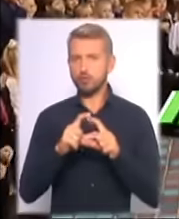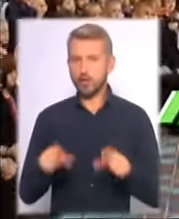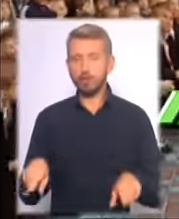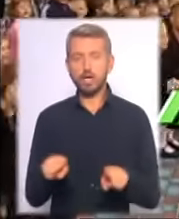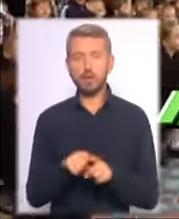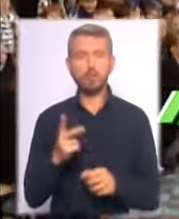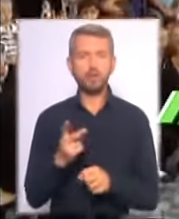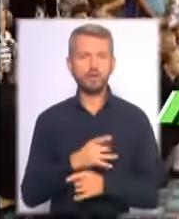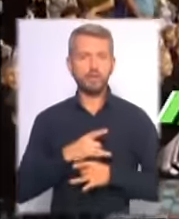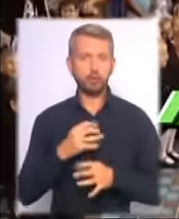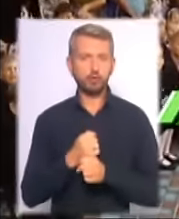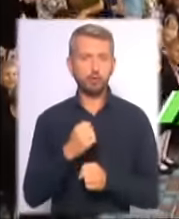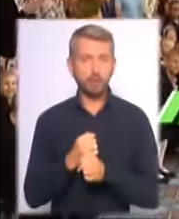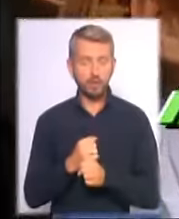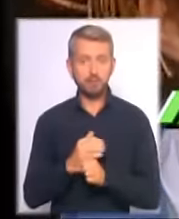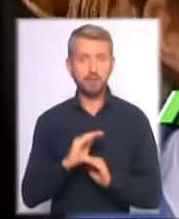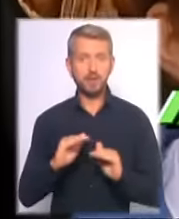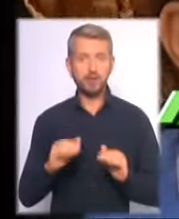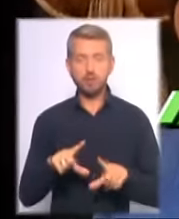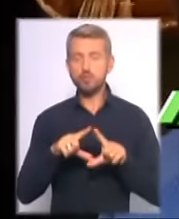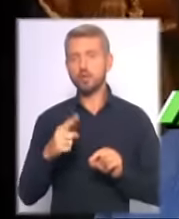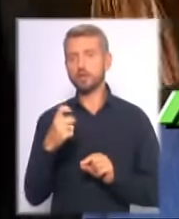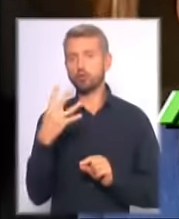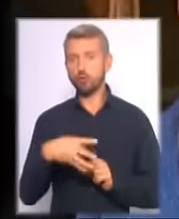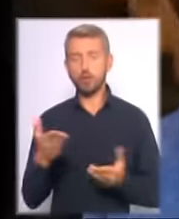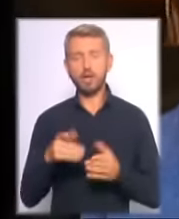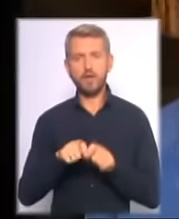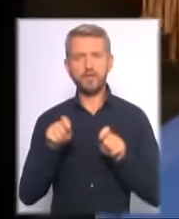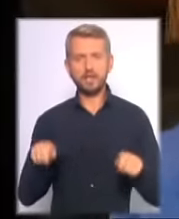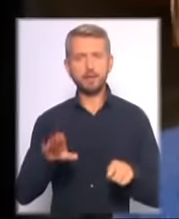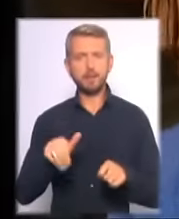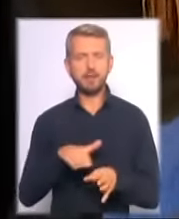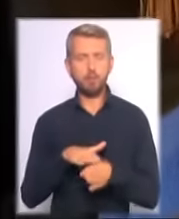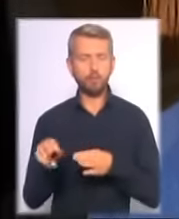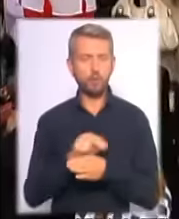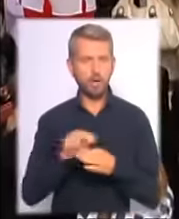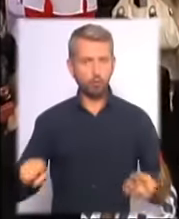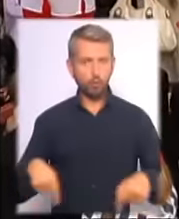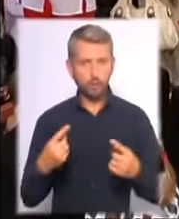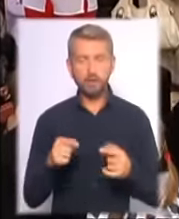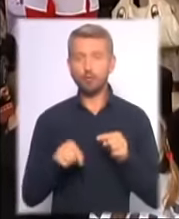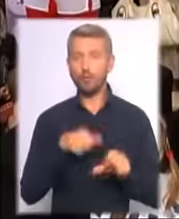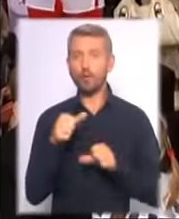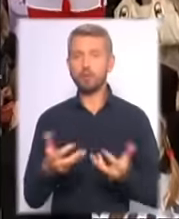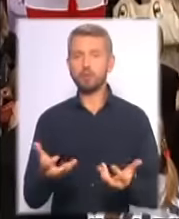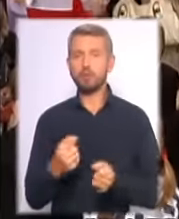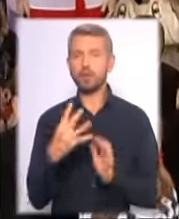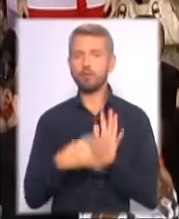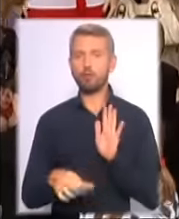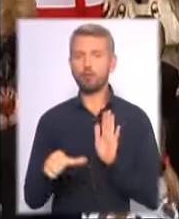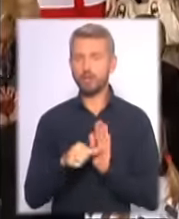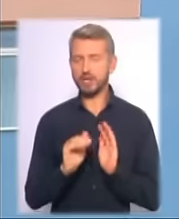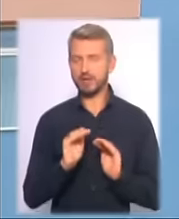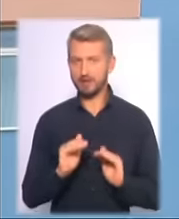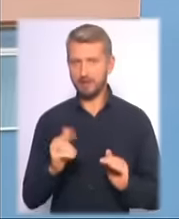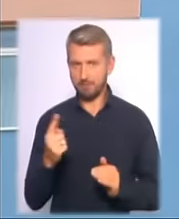подвійне свято влаштували учням школи номер 140, яка відкрила двері після повної реконструкції. Цьогоріч вона приймає 96 найменших учнів.